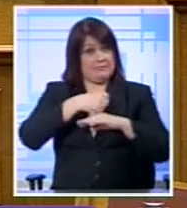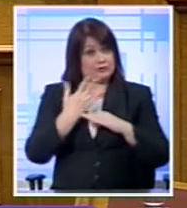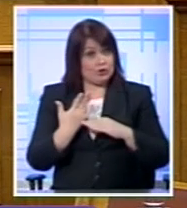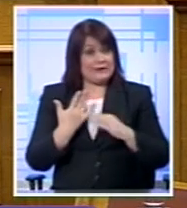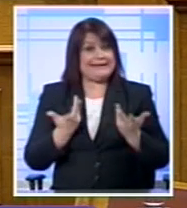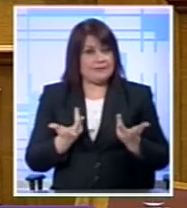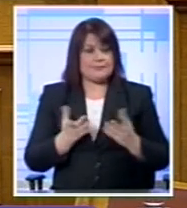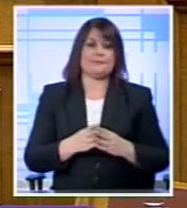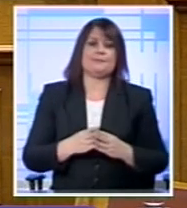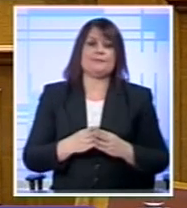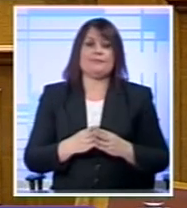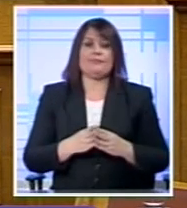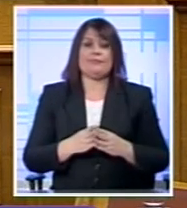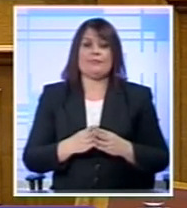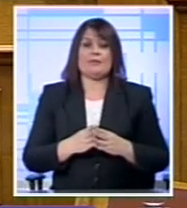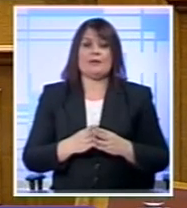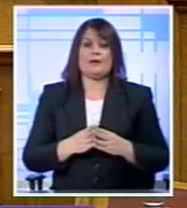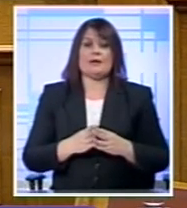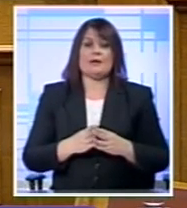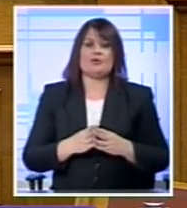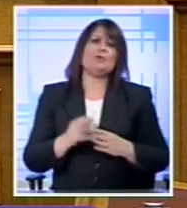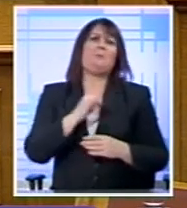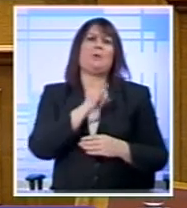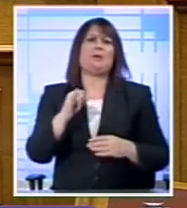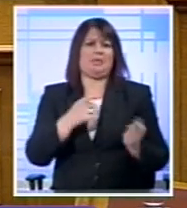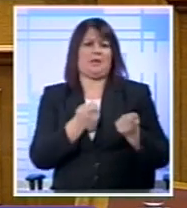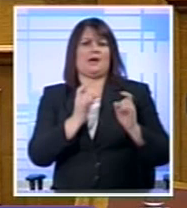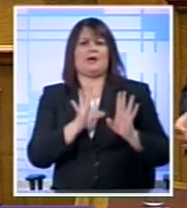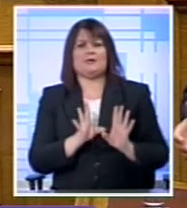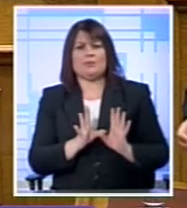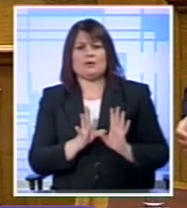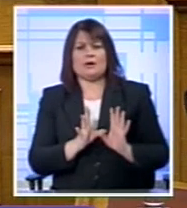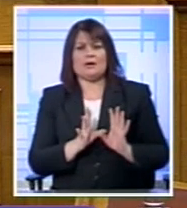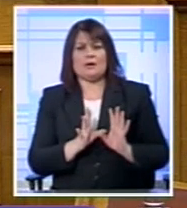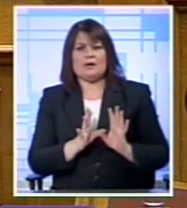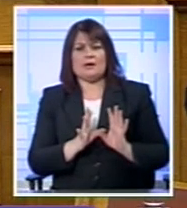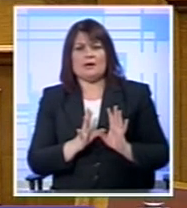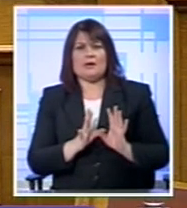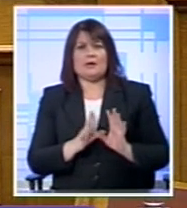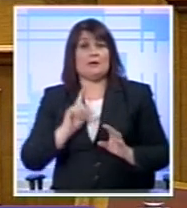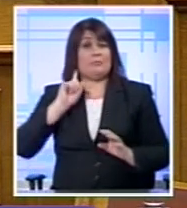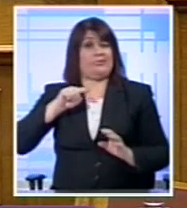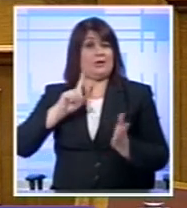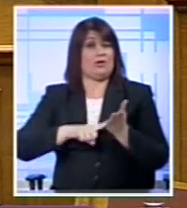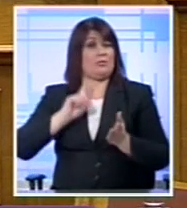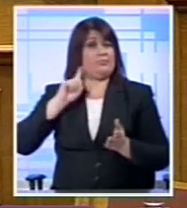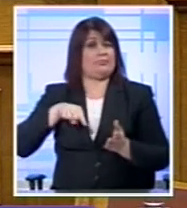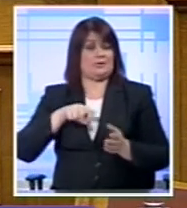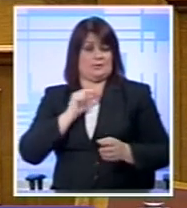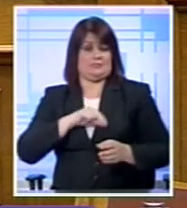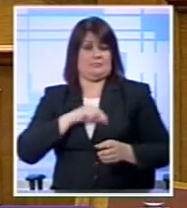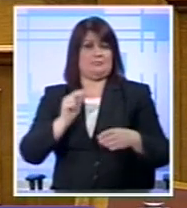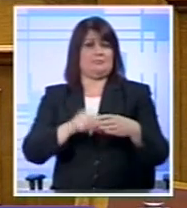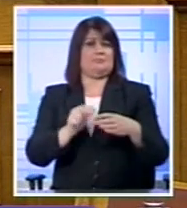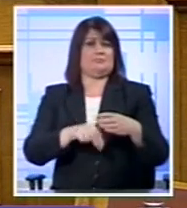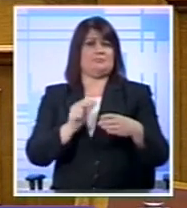Πάρα πολλοί που ποτέ δεν αντέδρασαν Ή και ακόμα καλλιέργησαν την ανομία Την ψηφοτηρία Τον λαϊκισμό